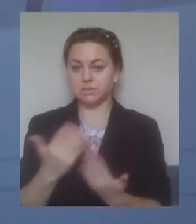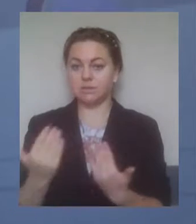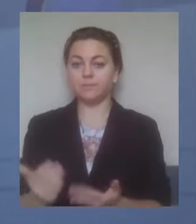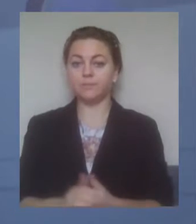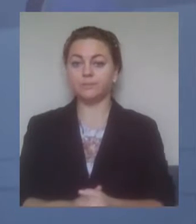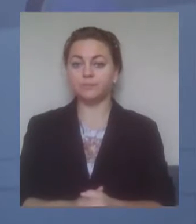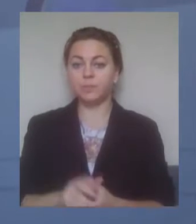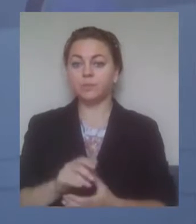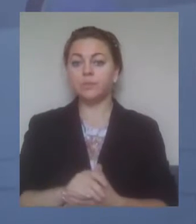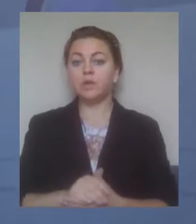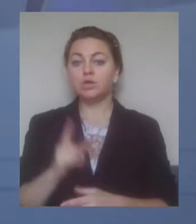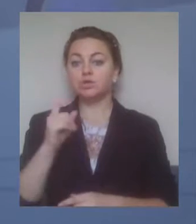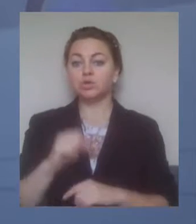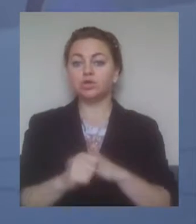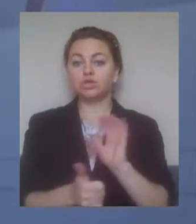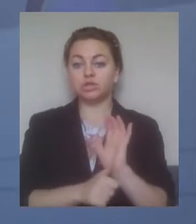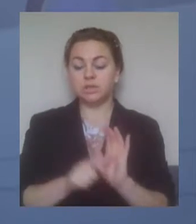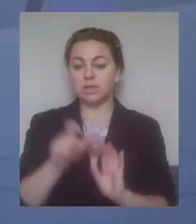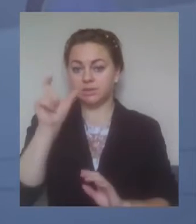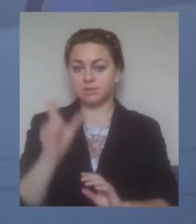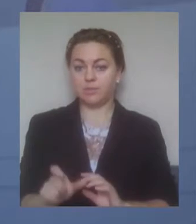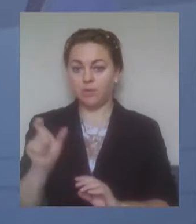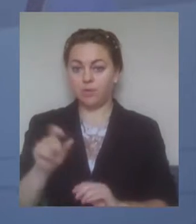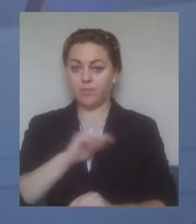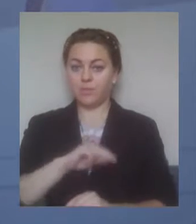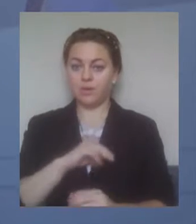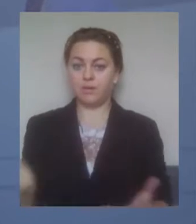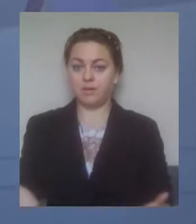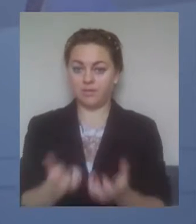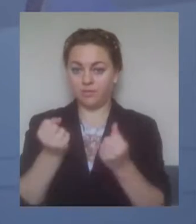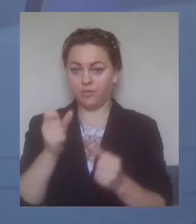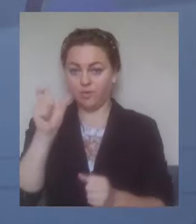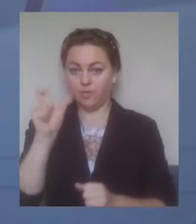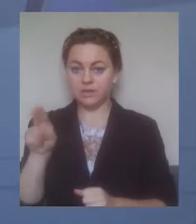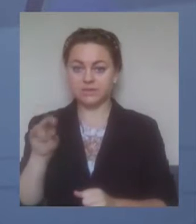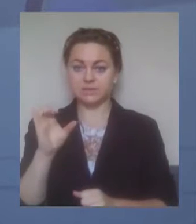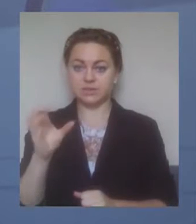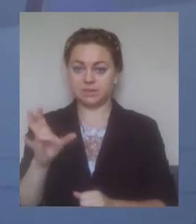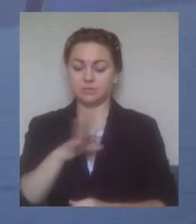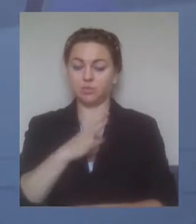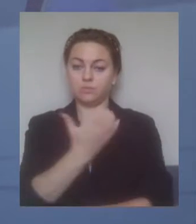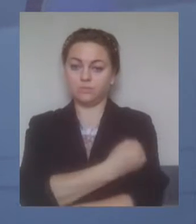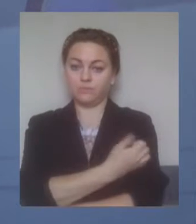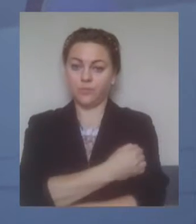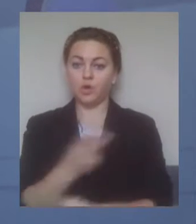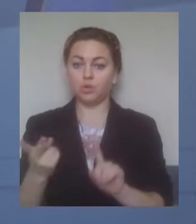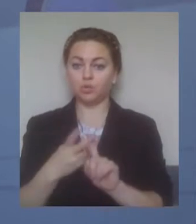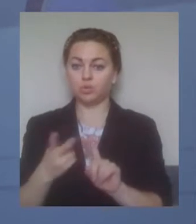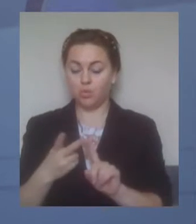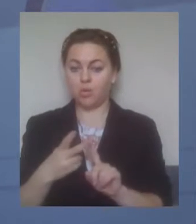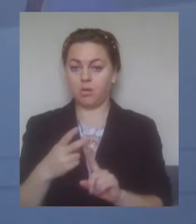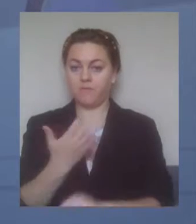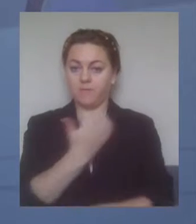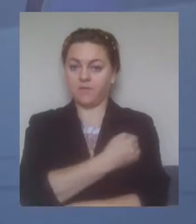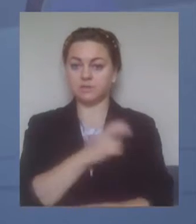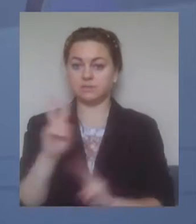116 працівників Державної служби з надзвичайних ситуацій ревакцинували. Друге щеплення вони отримали вакциною «Модерна», –